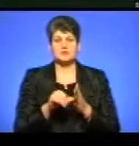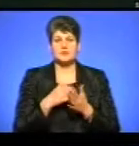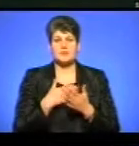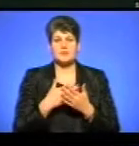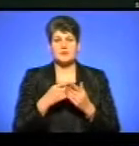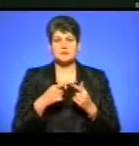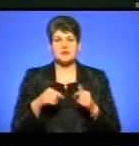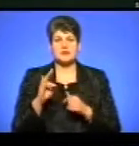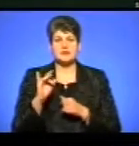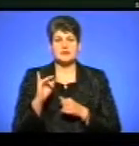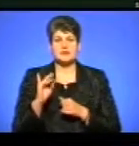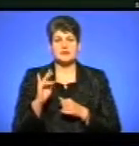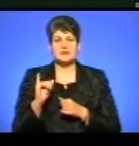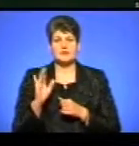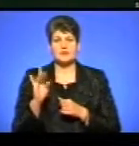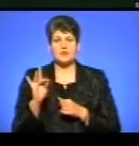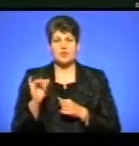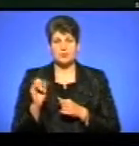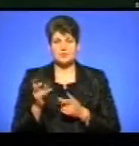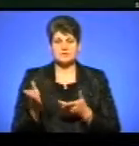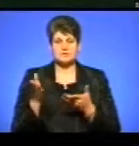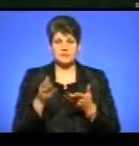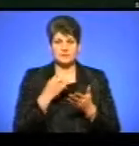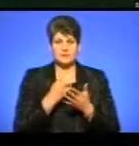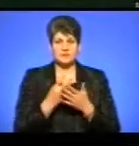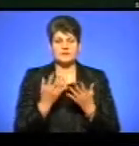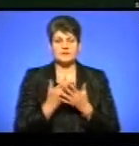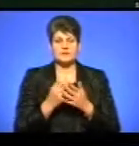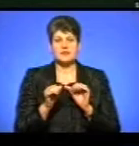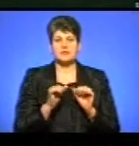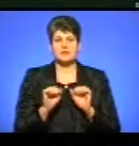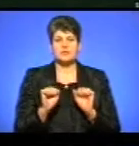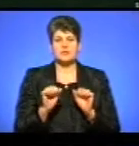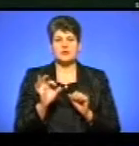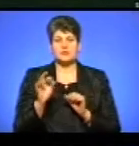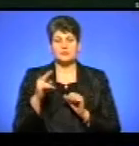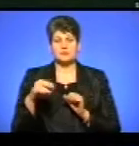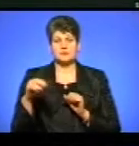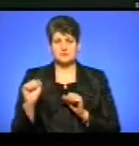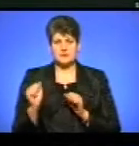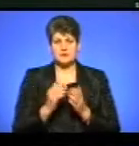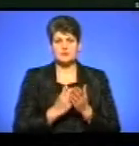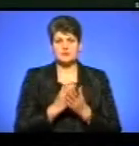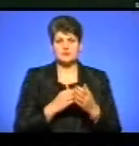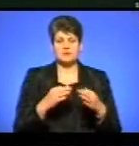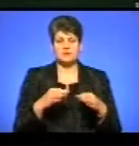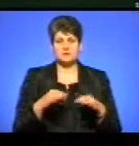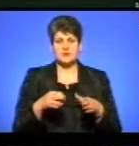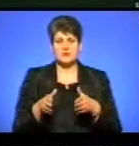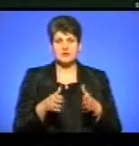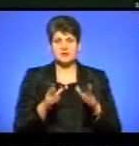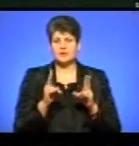організації «Нівроку» запросили на репрезентацію фільму, керівників управлінь облдержадміністрації і служби автомобільних доріг.